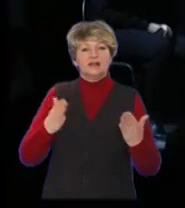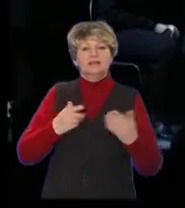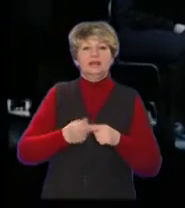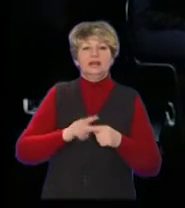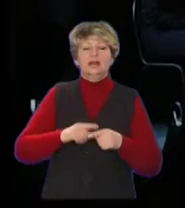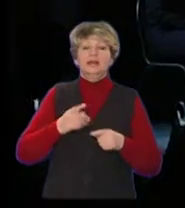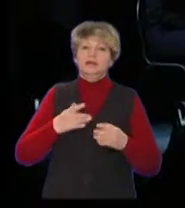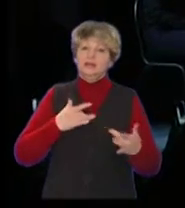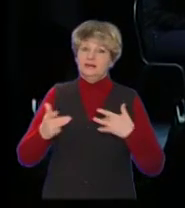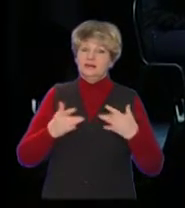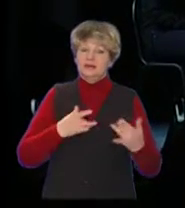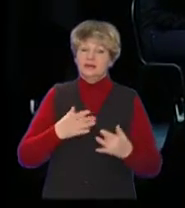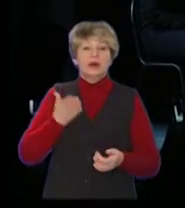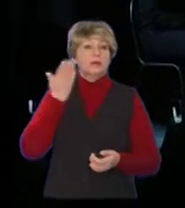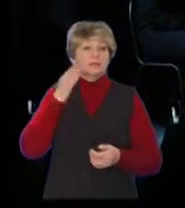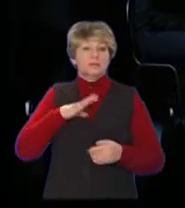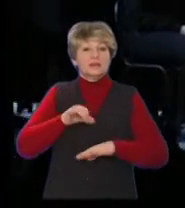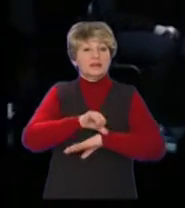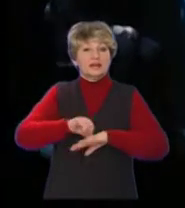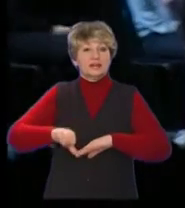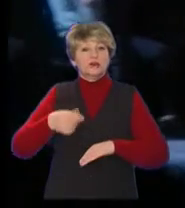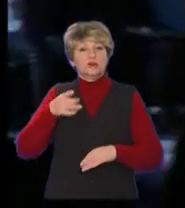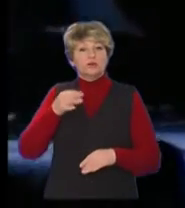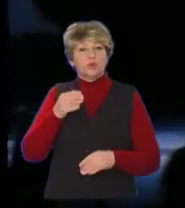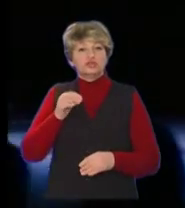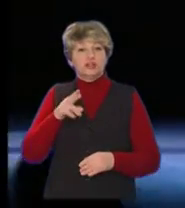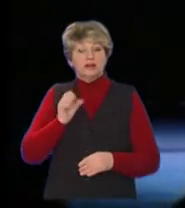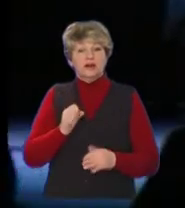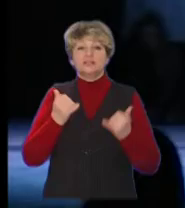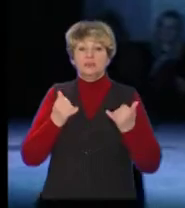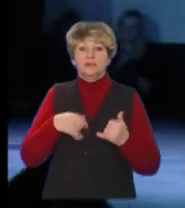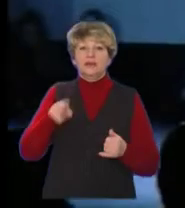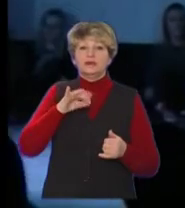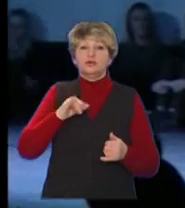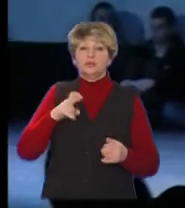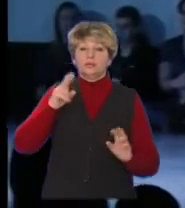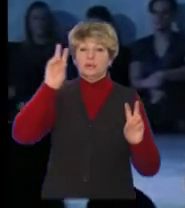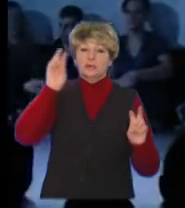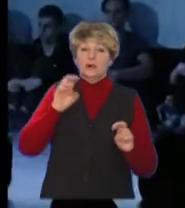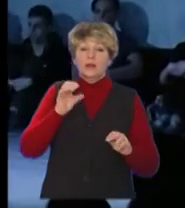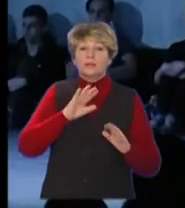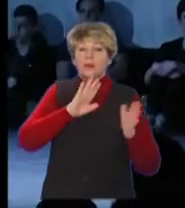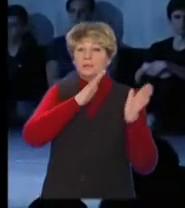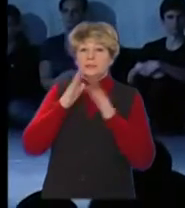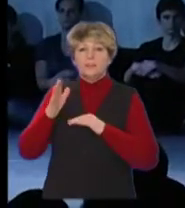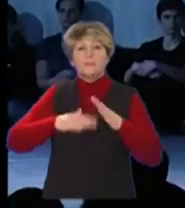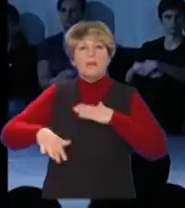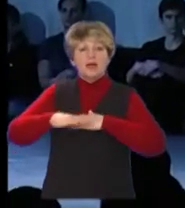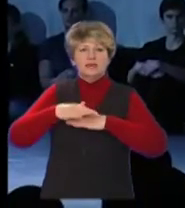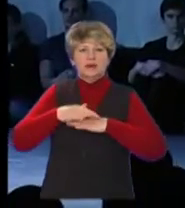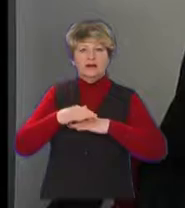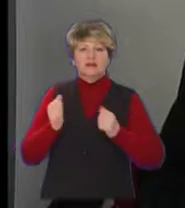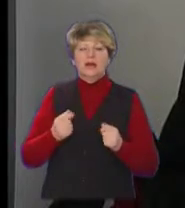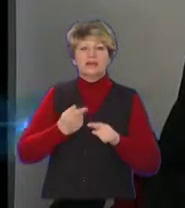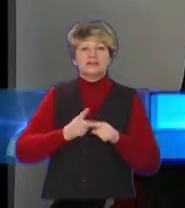містах. Минулоріч це був будинок на кордоні Славоміра Мрожика. На цей раз – Дуб про події на Майдані та реакцію на них поляків.